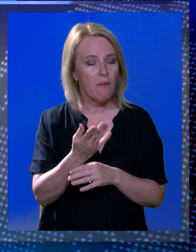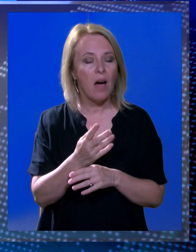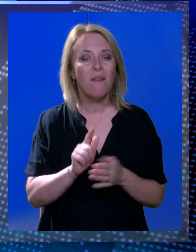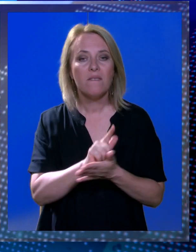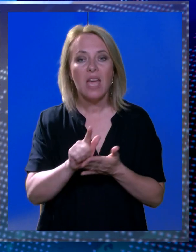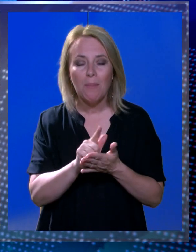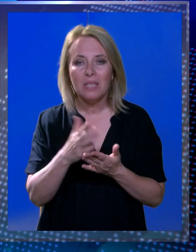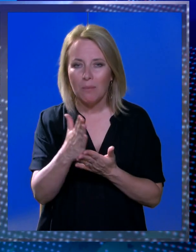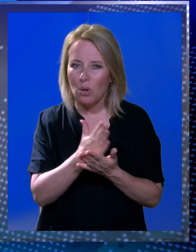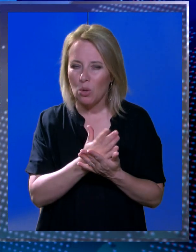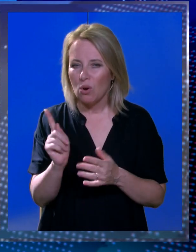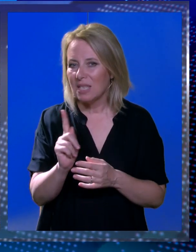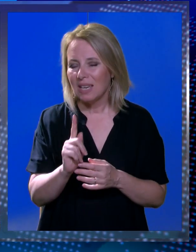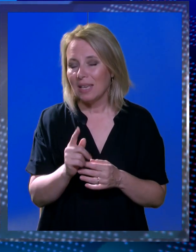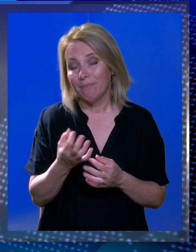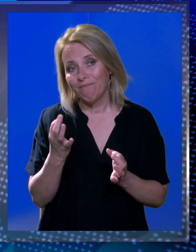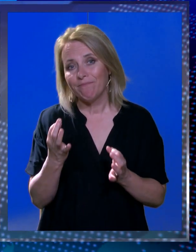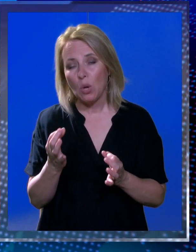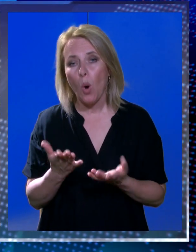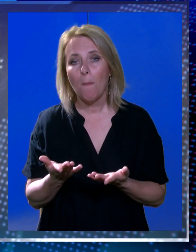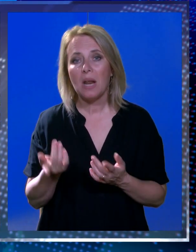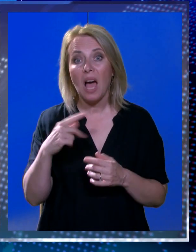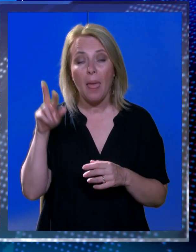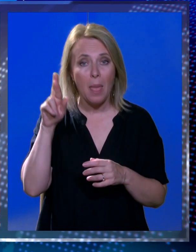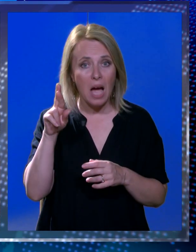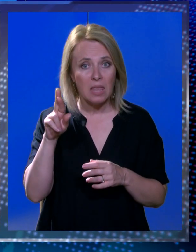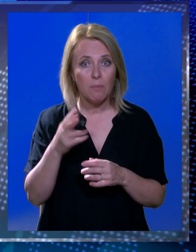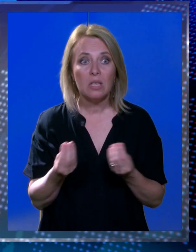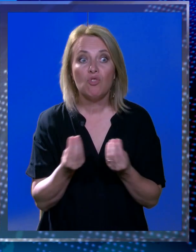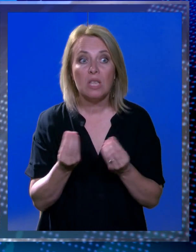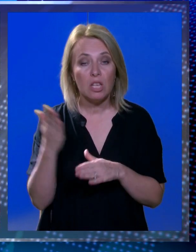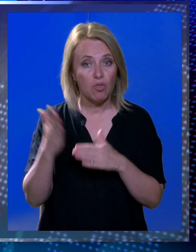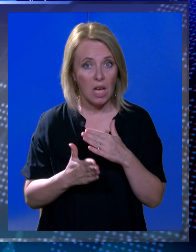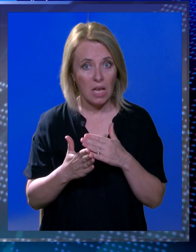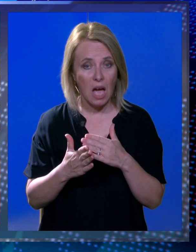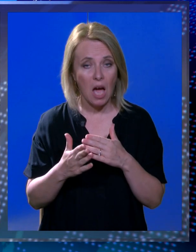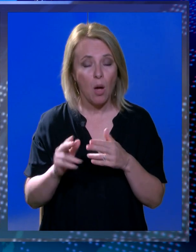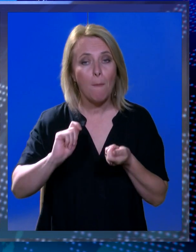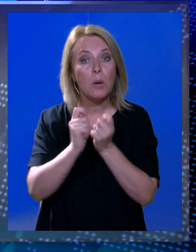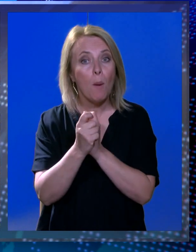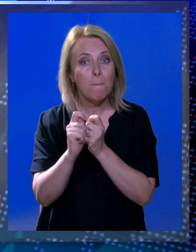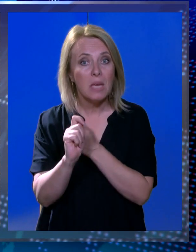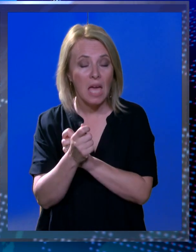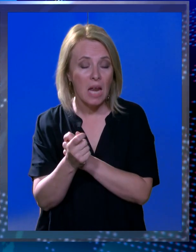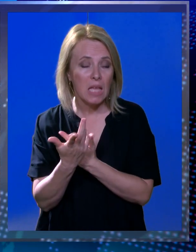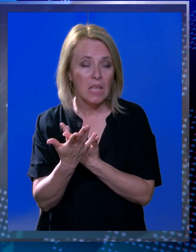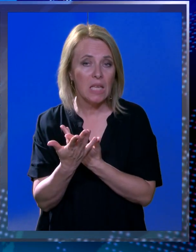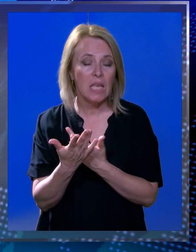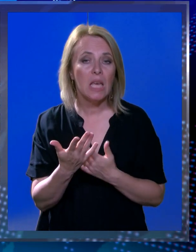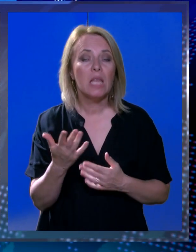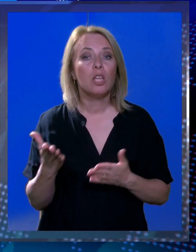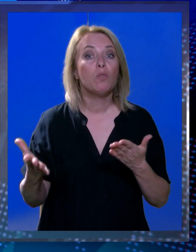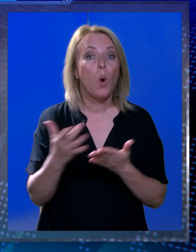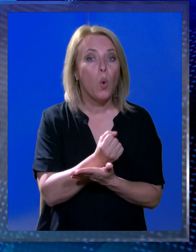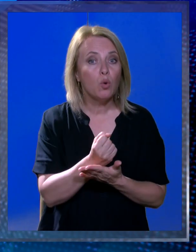vrmenska prognoza nam nije baš najbolja ali nadamo se da će se nešto na kraju promijeniti u zadnji